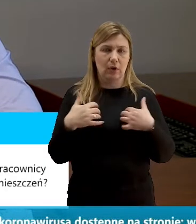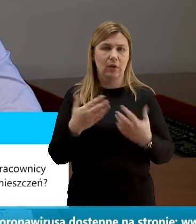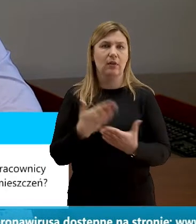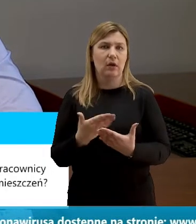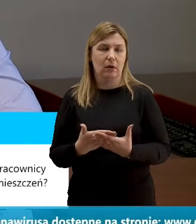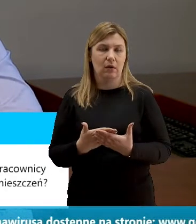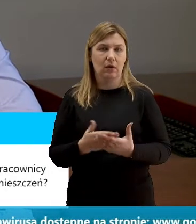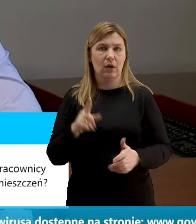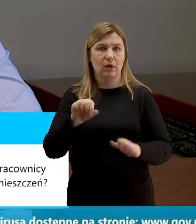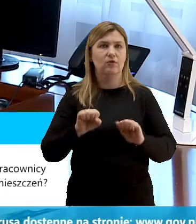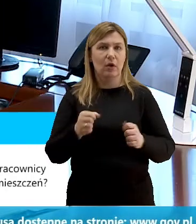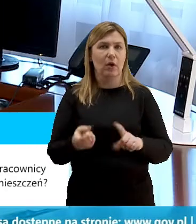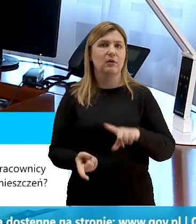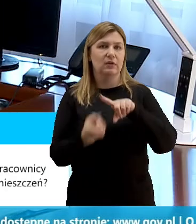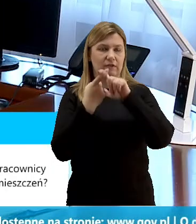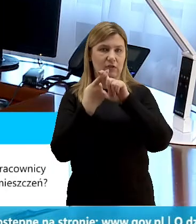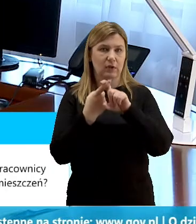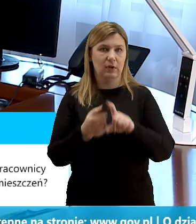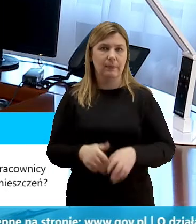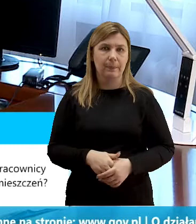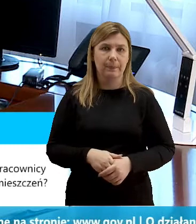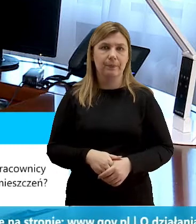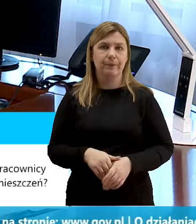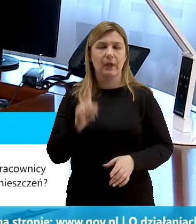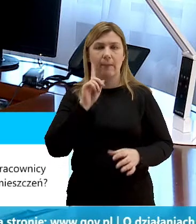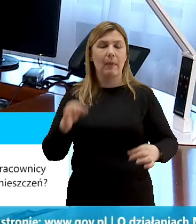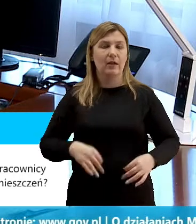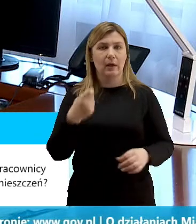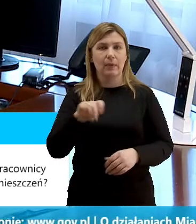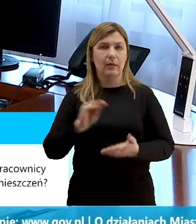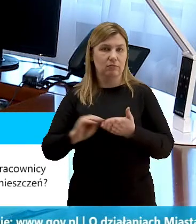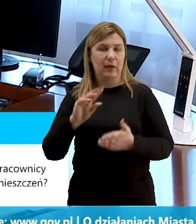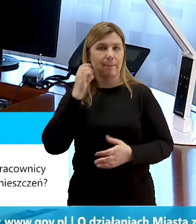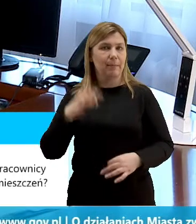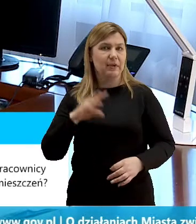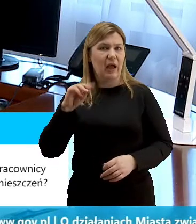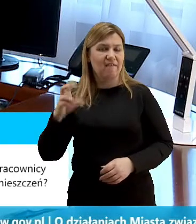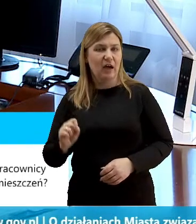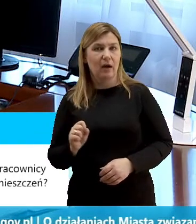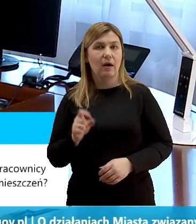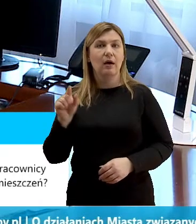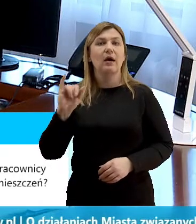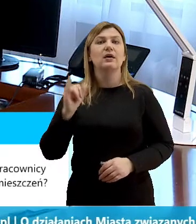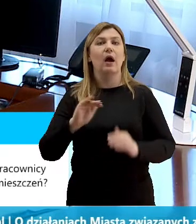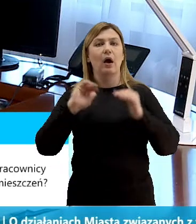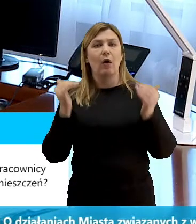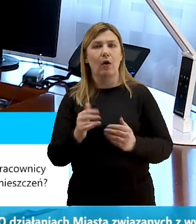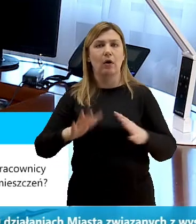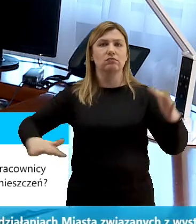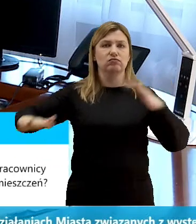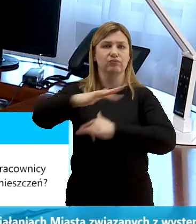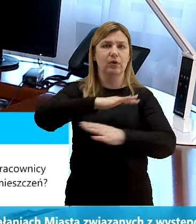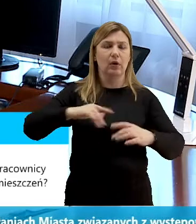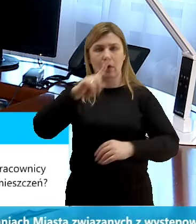działalność została zawieszona Panie Prezydencie pisze Pani Ewa jak się ma ograniczenie przemieszczania ludności do faktu że